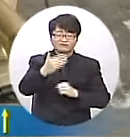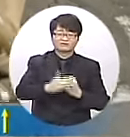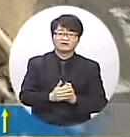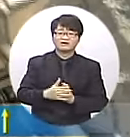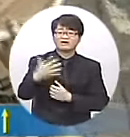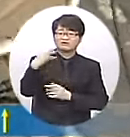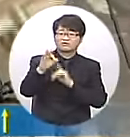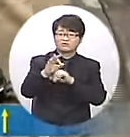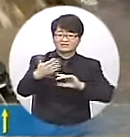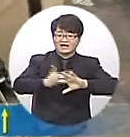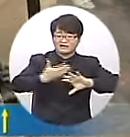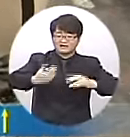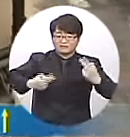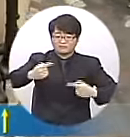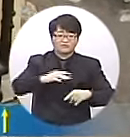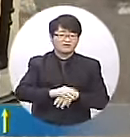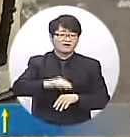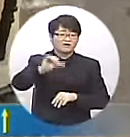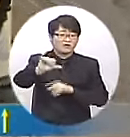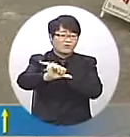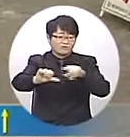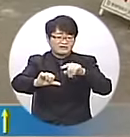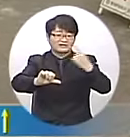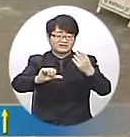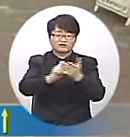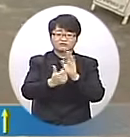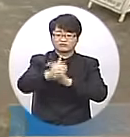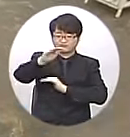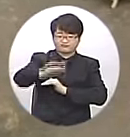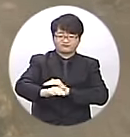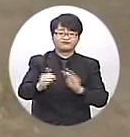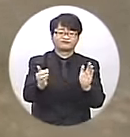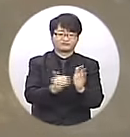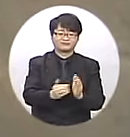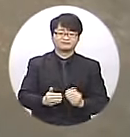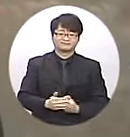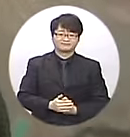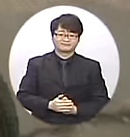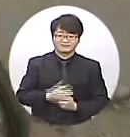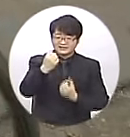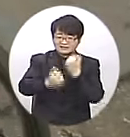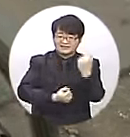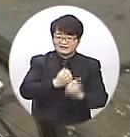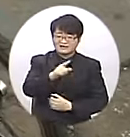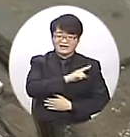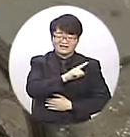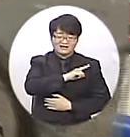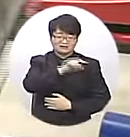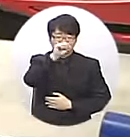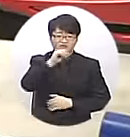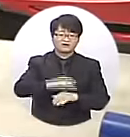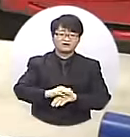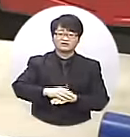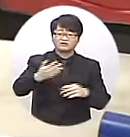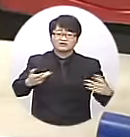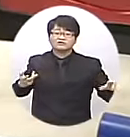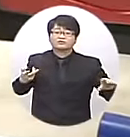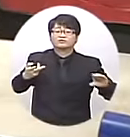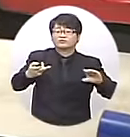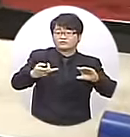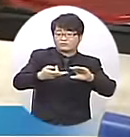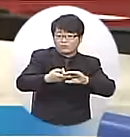가격을 외국산 자전거의 5분의 1 수준으로 낮췄습니다. 이 자전거의 가장 큰 특징은 도킹 구조.